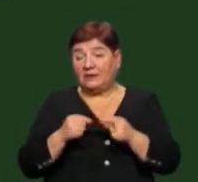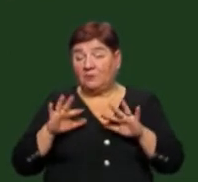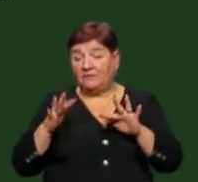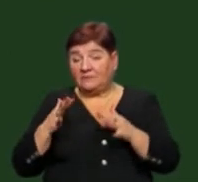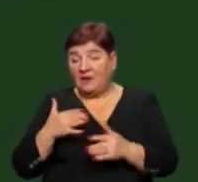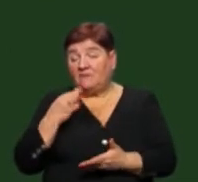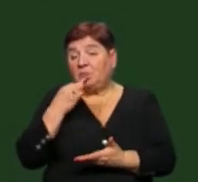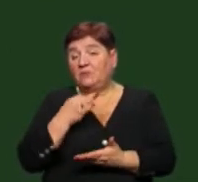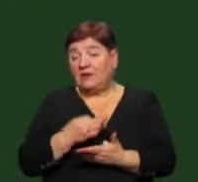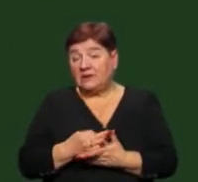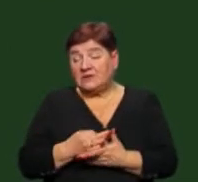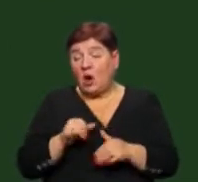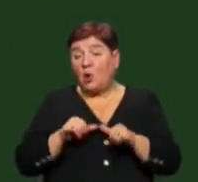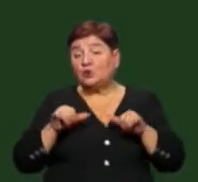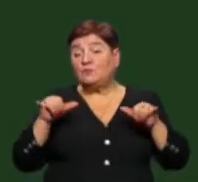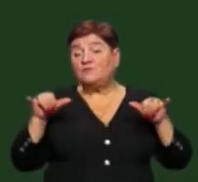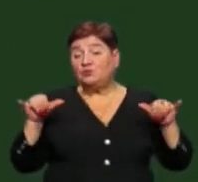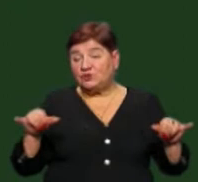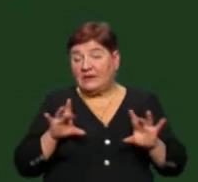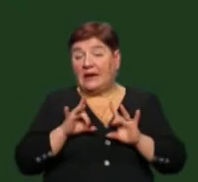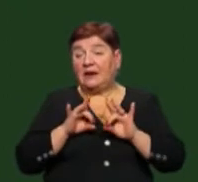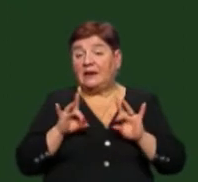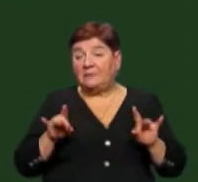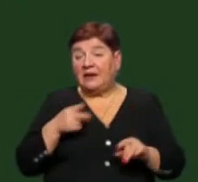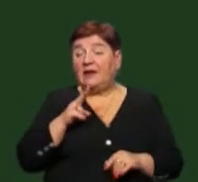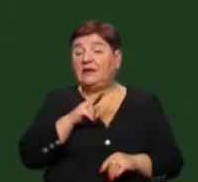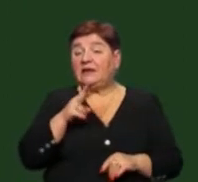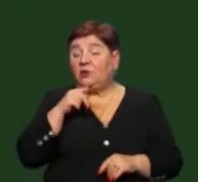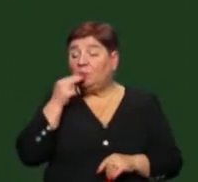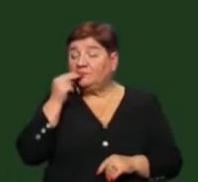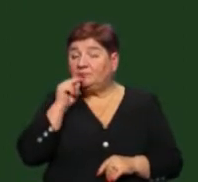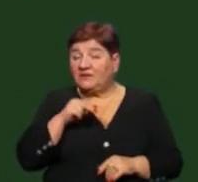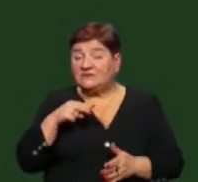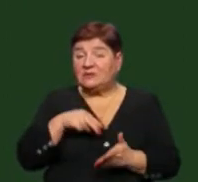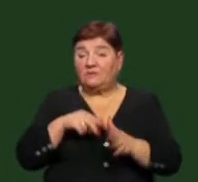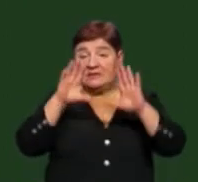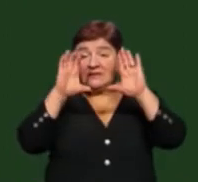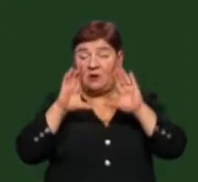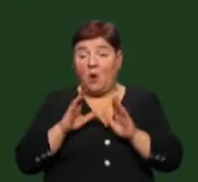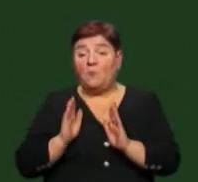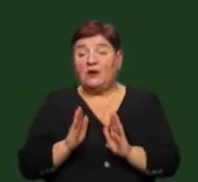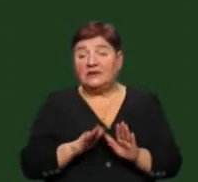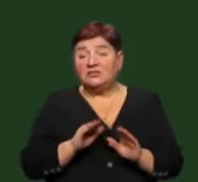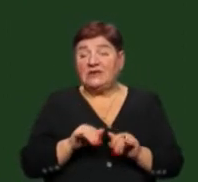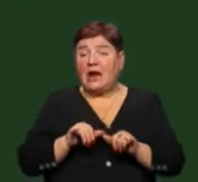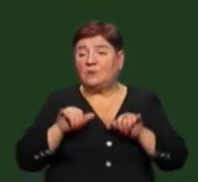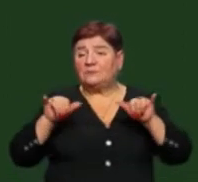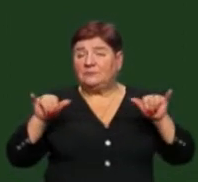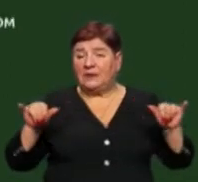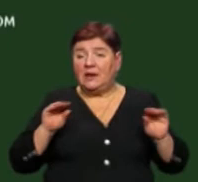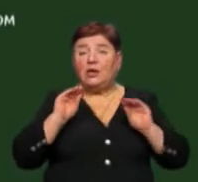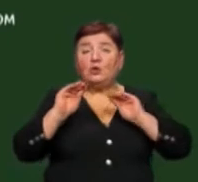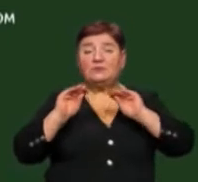обсяг відповідальності несуть розповсюджувачі реклами, які винні у порушенні встановленого законодавством порядку розповсюдження та